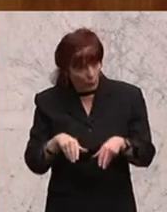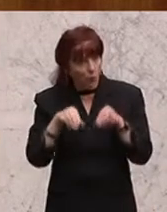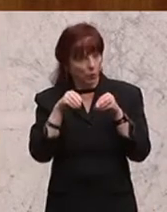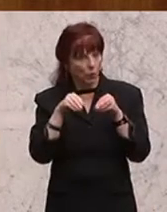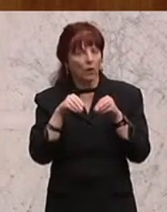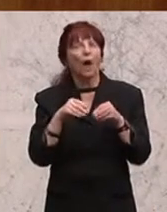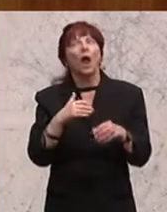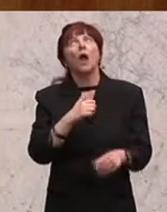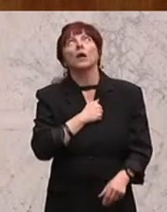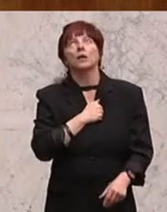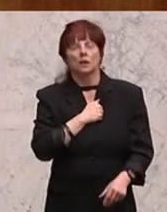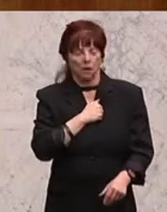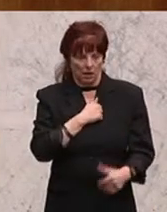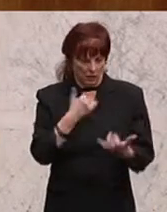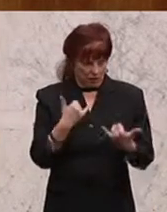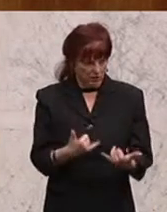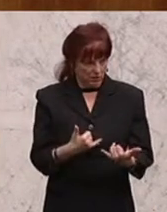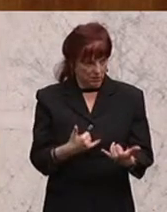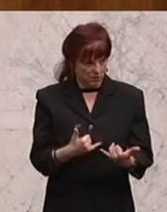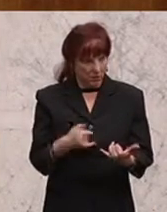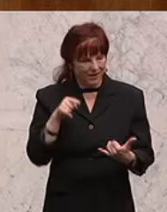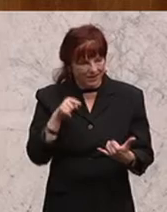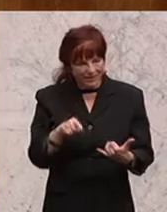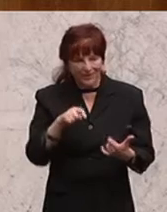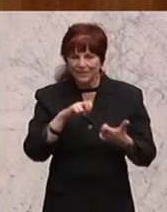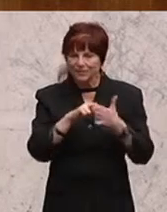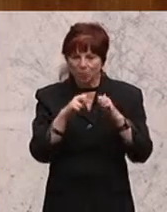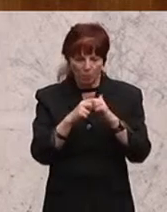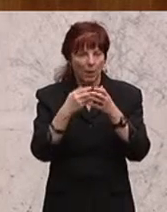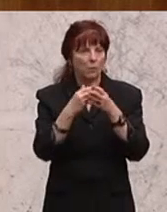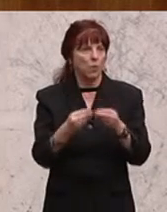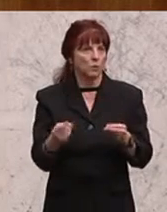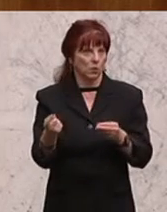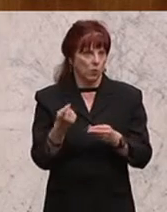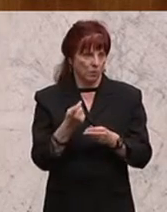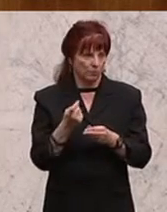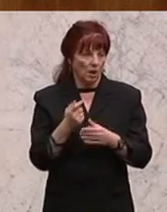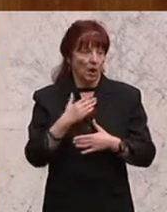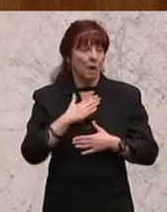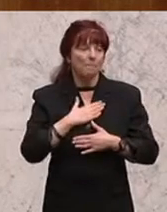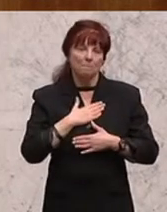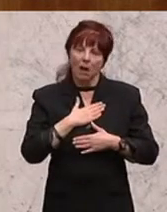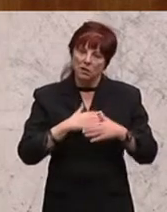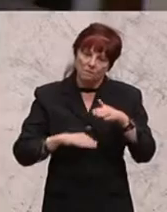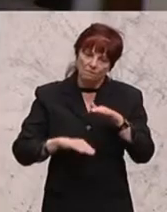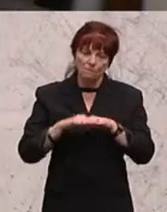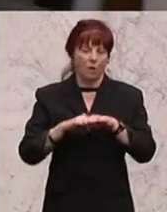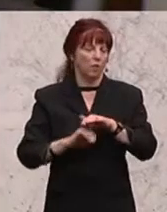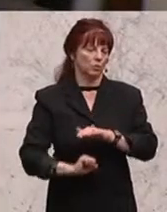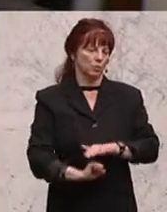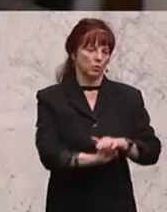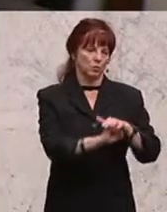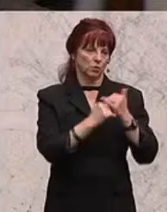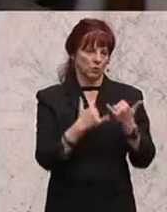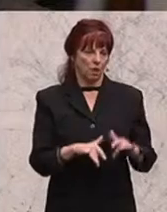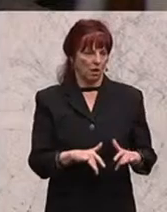endlich gehandelt wurde, um dieser Problembank eine Lösung zuzuführen, hat meine vollste Unterstützung. Und es